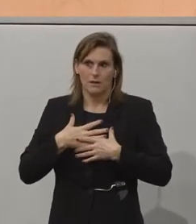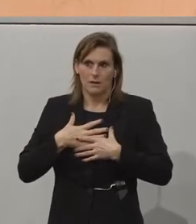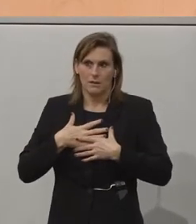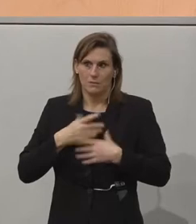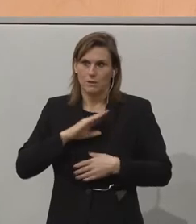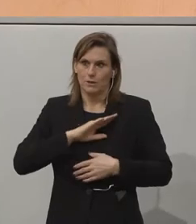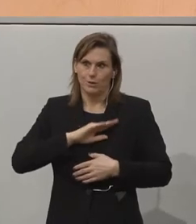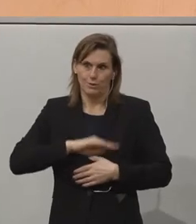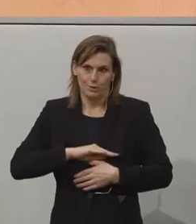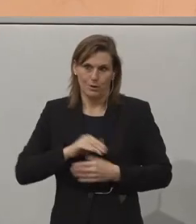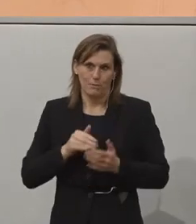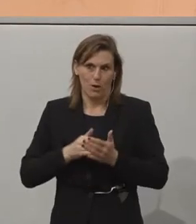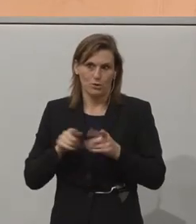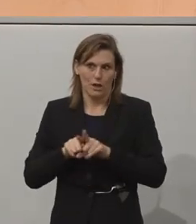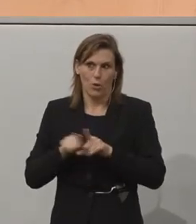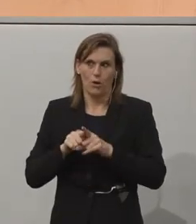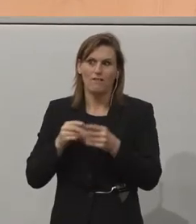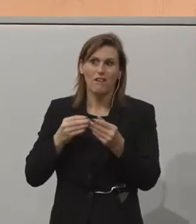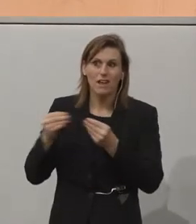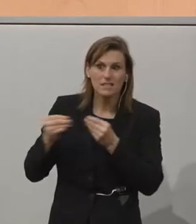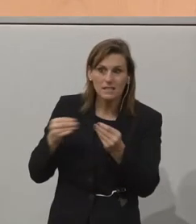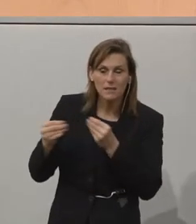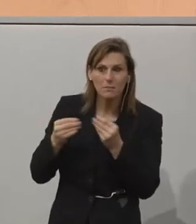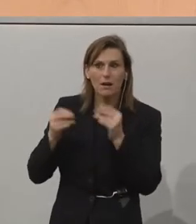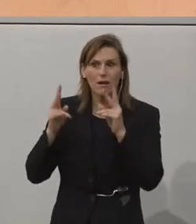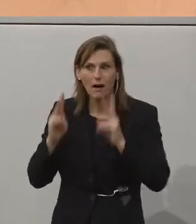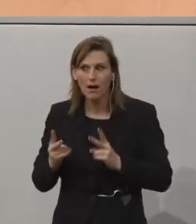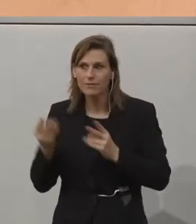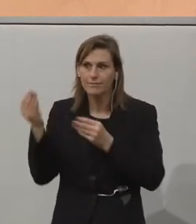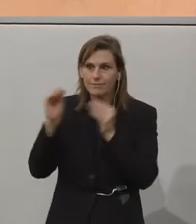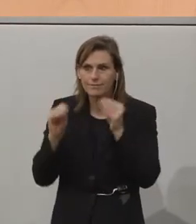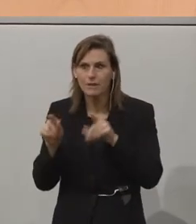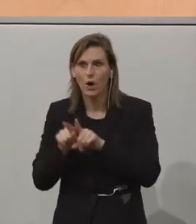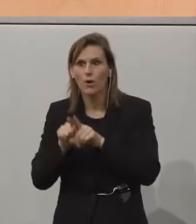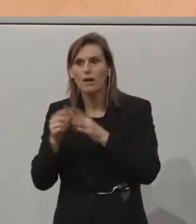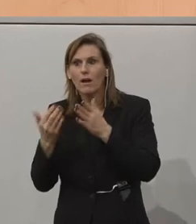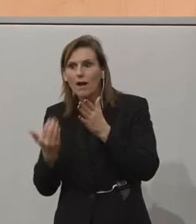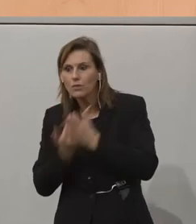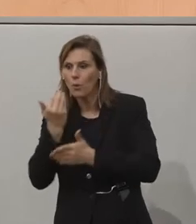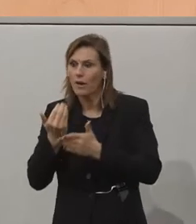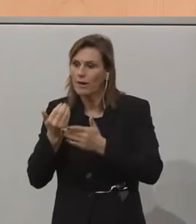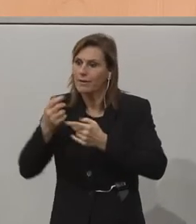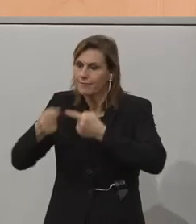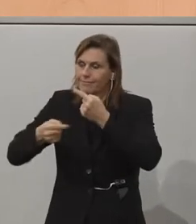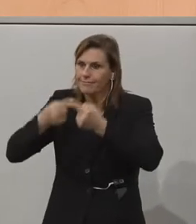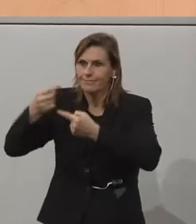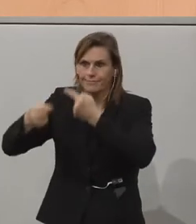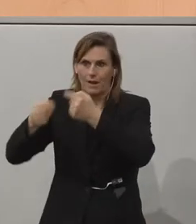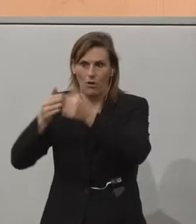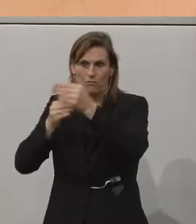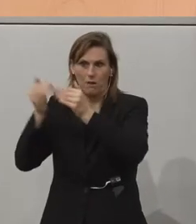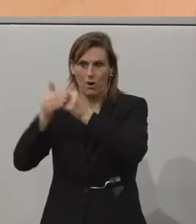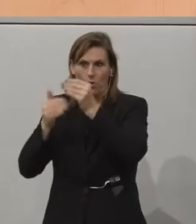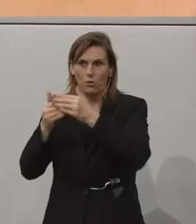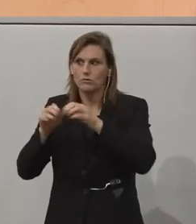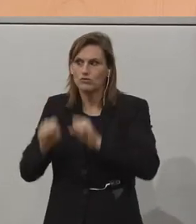Flexibilität, Rahmenbedingungen, die man gestalten kann, damit sozusagen auch etwas Neues in die Welt kommen kann. Und ich denke, da sind alle